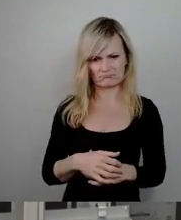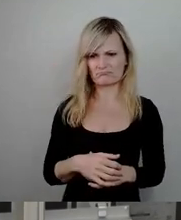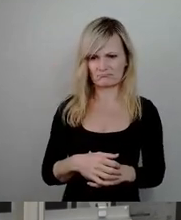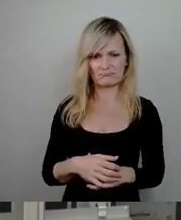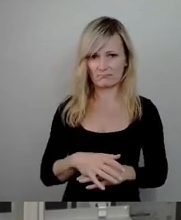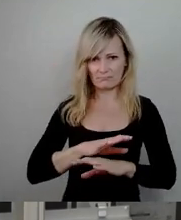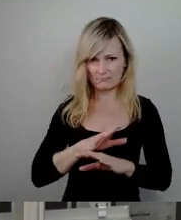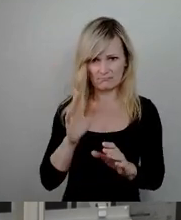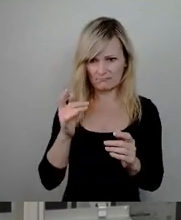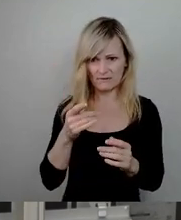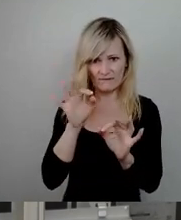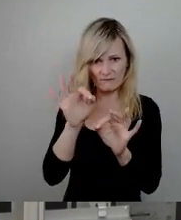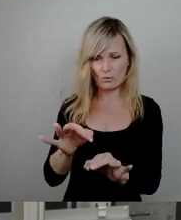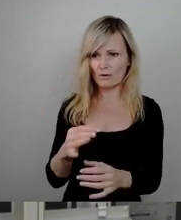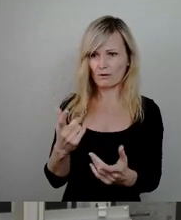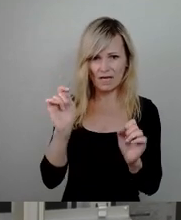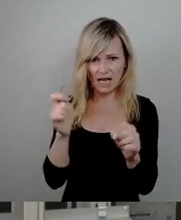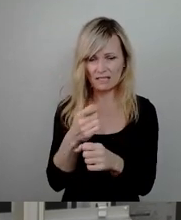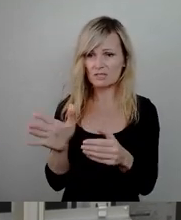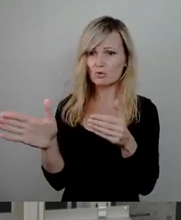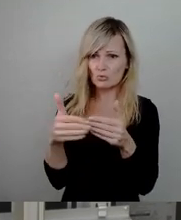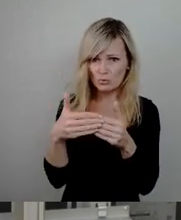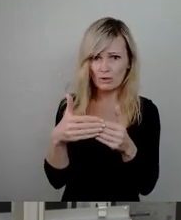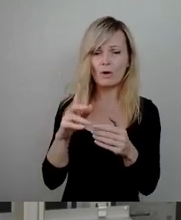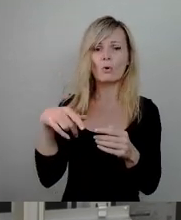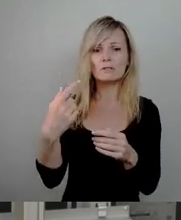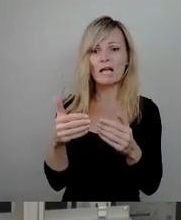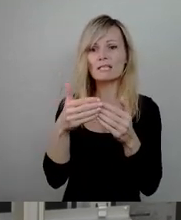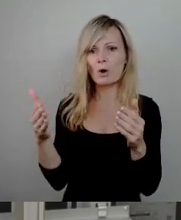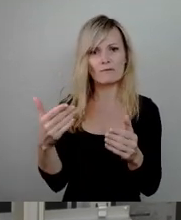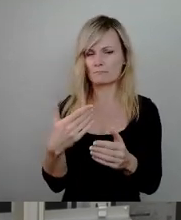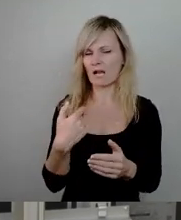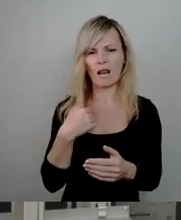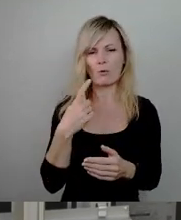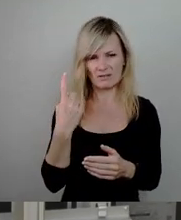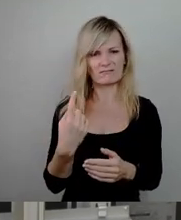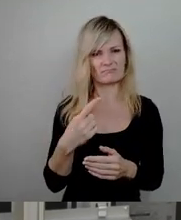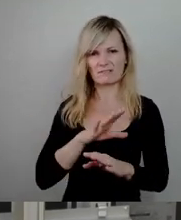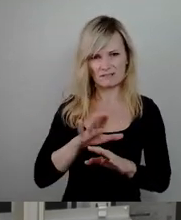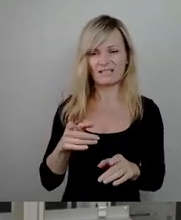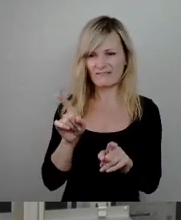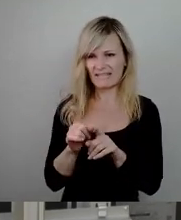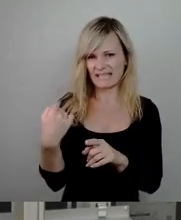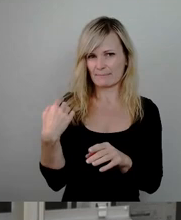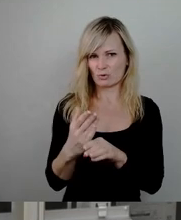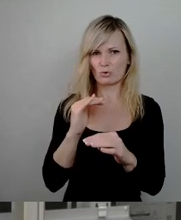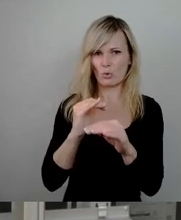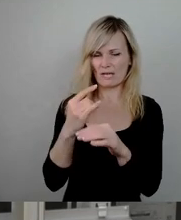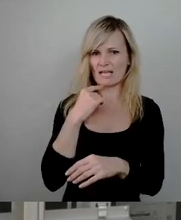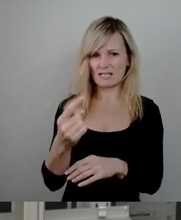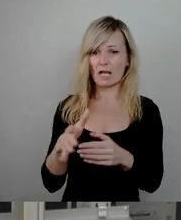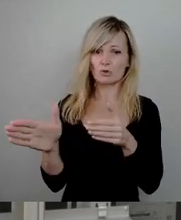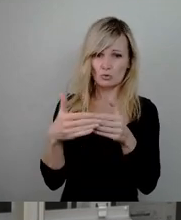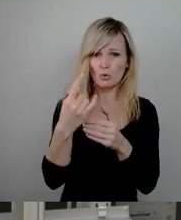das Sachsenbad. Dann wird das Bad einmal geschlossen und wird nie wieder aufgemacht und das dann noch in Bezug zu einem Gebiet wie Gorbitz,